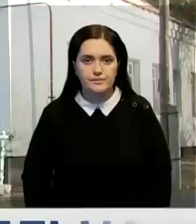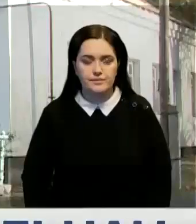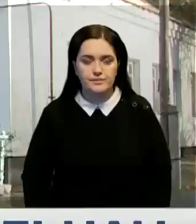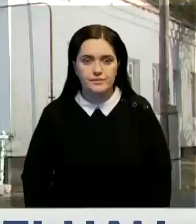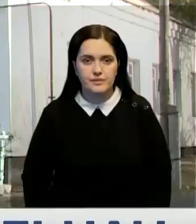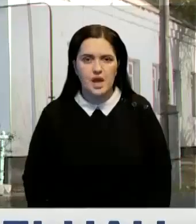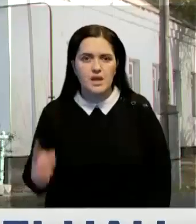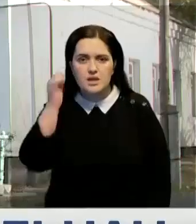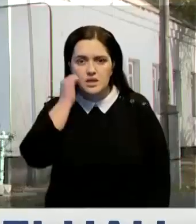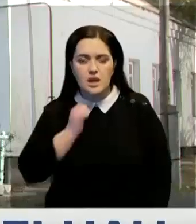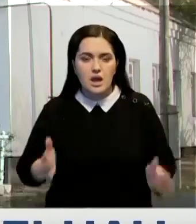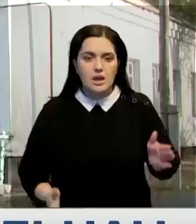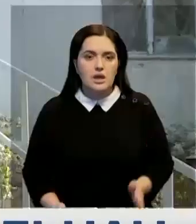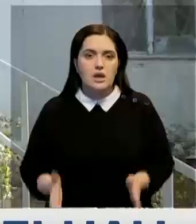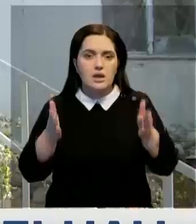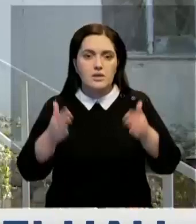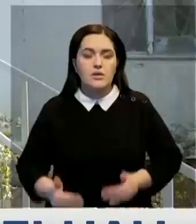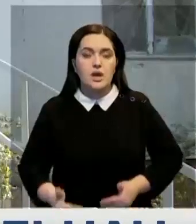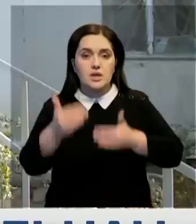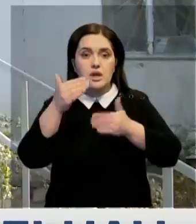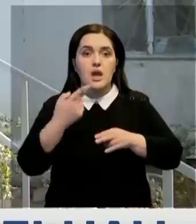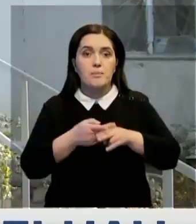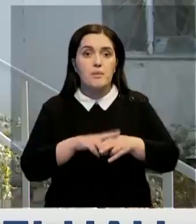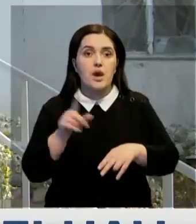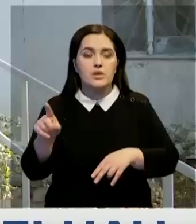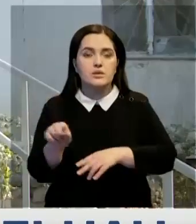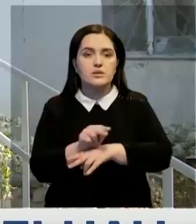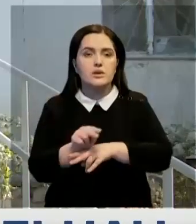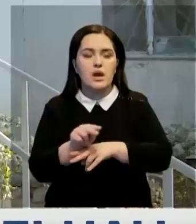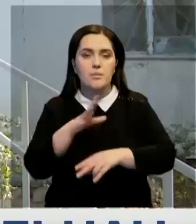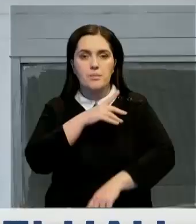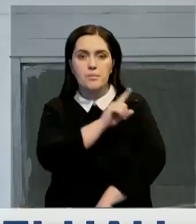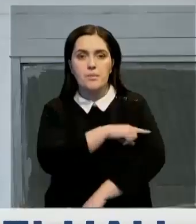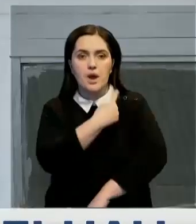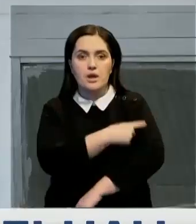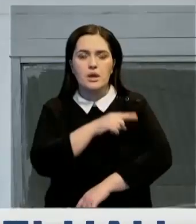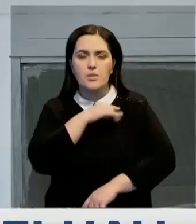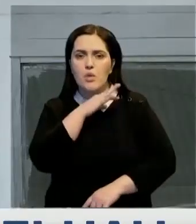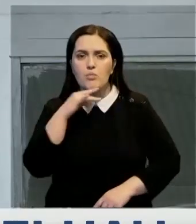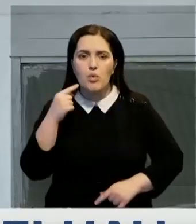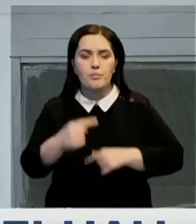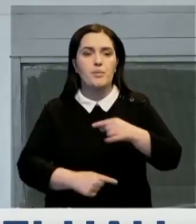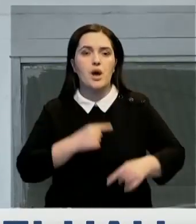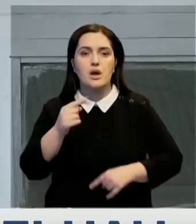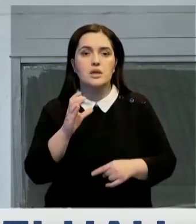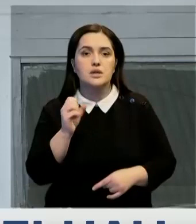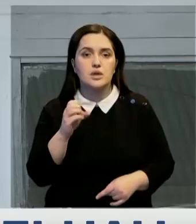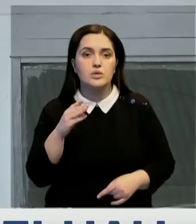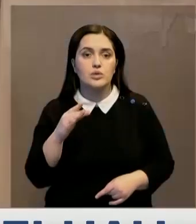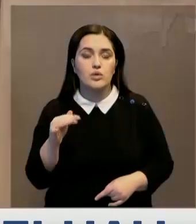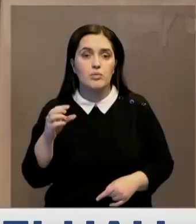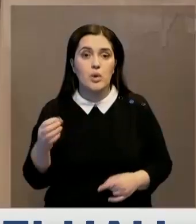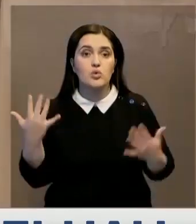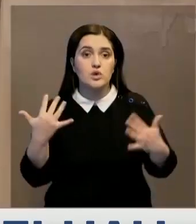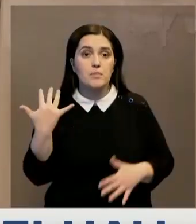Ветхие стены и рассыпающийся фасад. В этом фельдшерско-амбулаторном пункте лечилось не одно поколение состубинцев. Ему вот уже